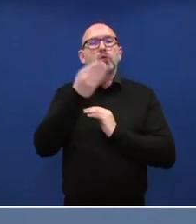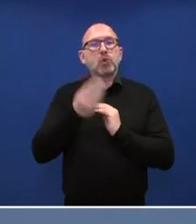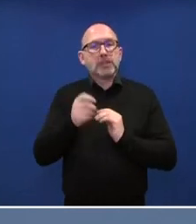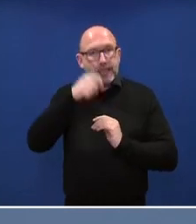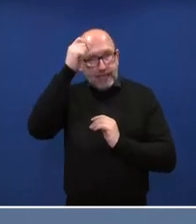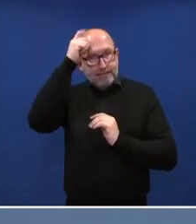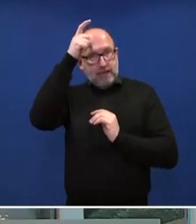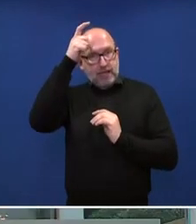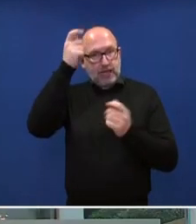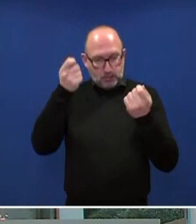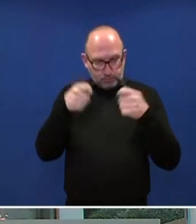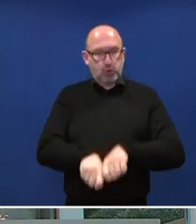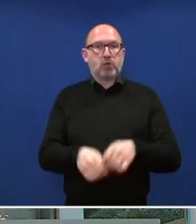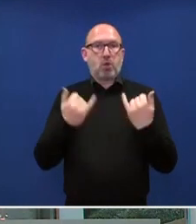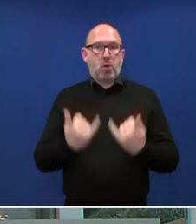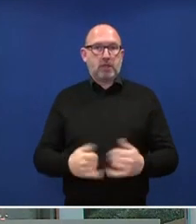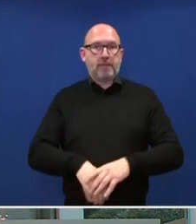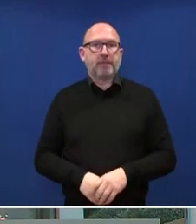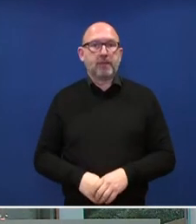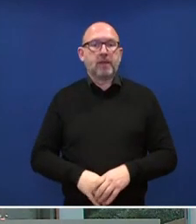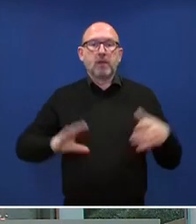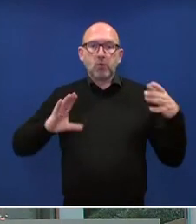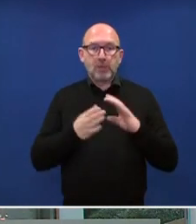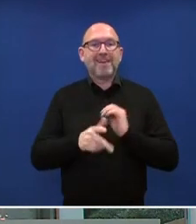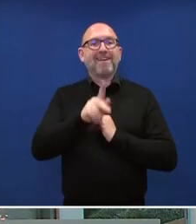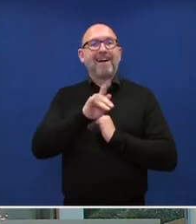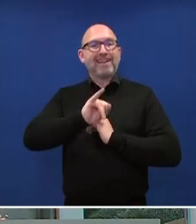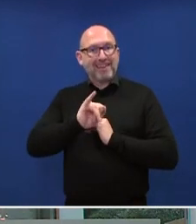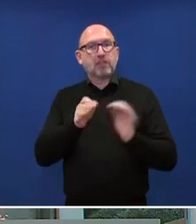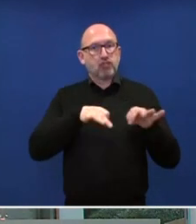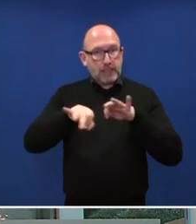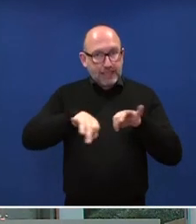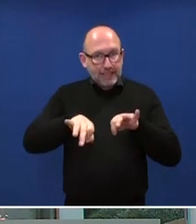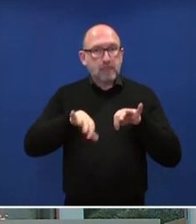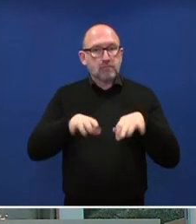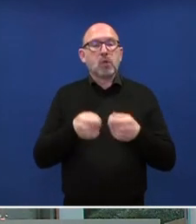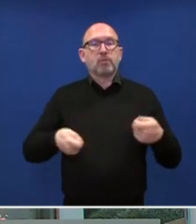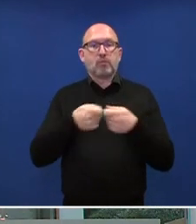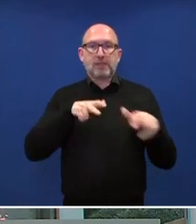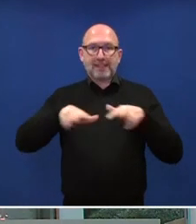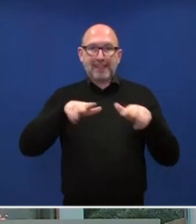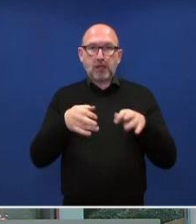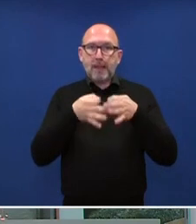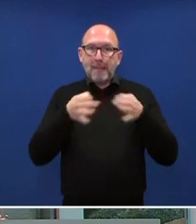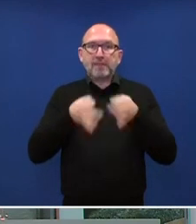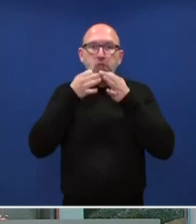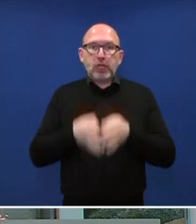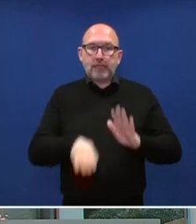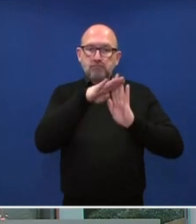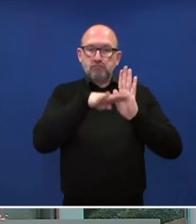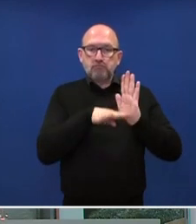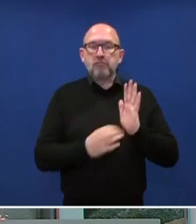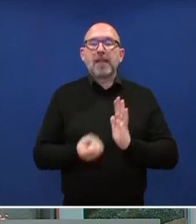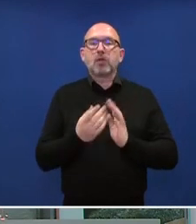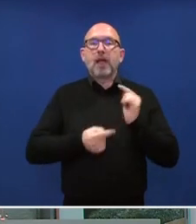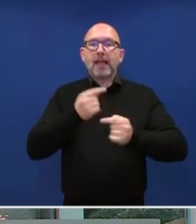beschlossen. Mit der Fortschreibung der KI-Strategie fokussiert die Bundesregierung ihre Maßnahmen im Hinblick auf aktuelle Entwicklungen